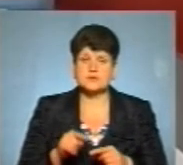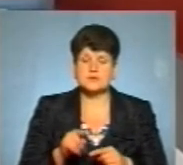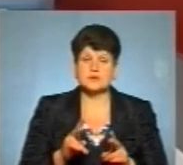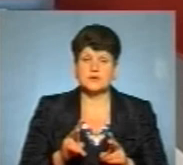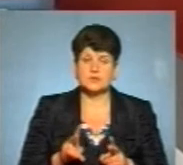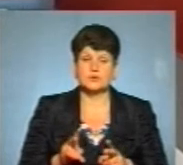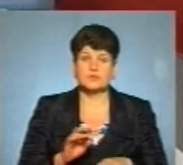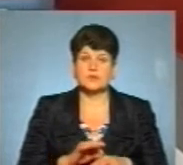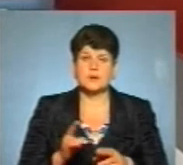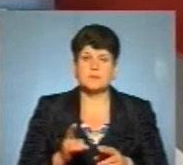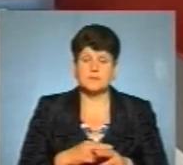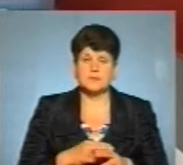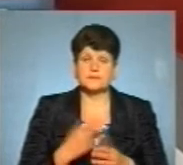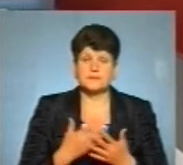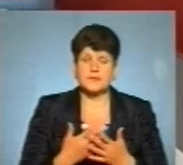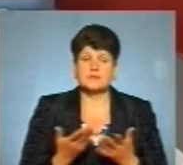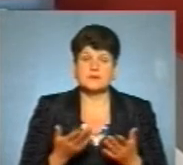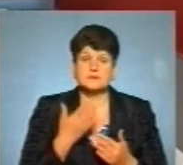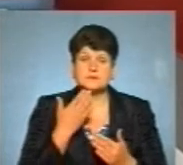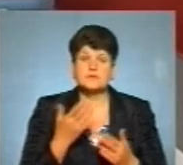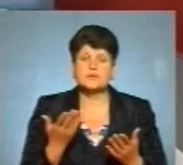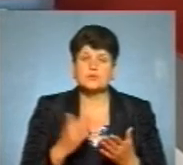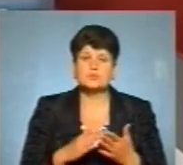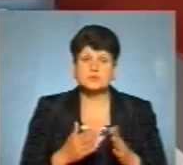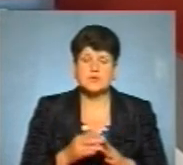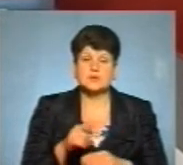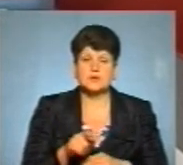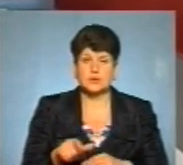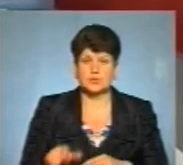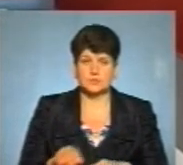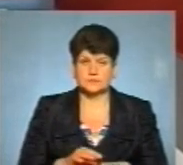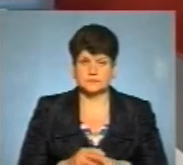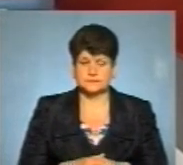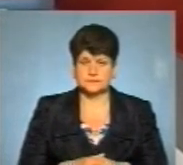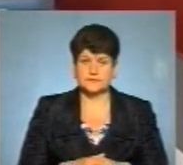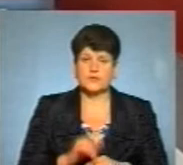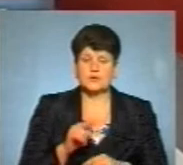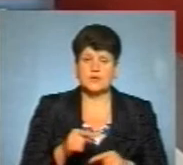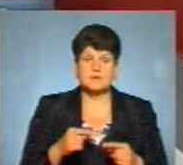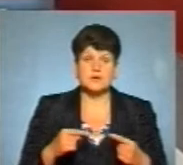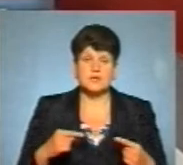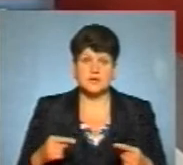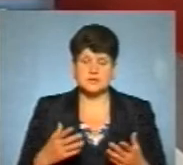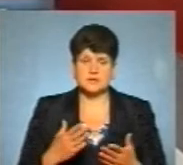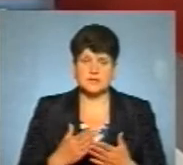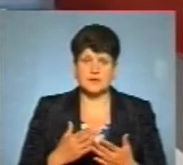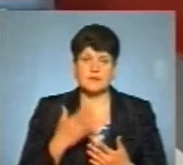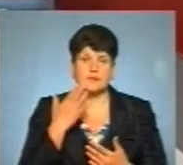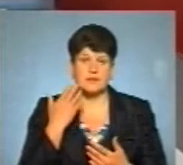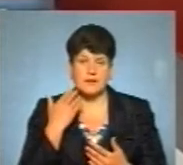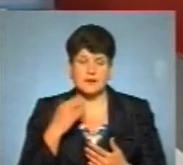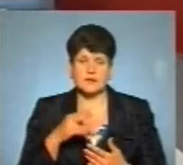зокрема, без симптом. То я запитую про те, в якому стані безпосередньо ті люди переносять? Ну, там різний перебіг. Є легкий